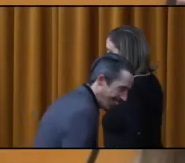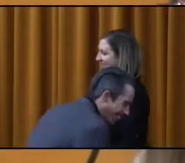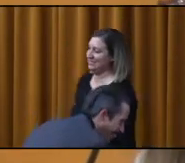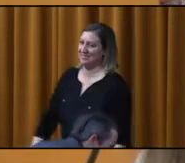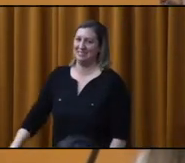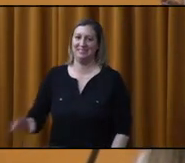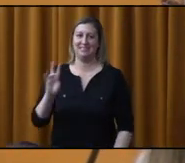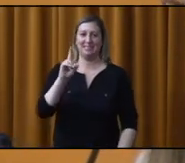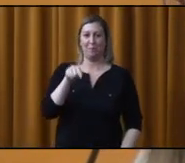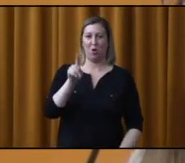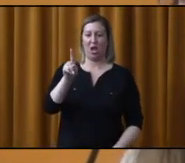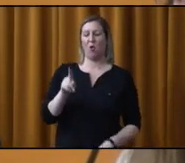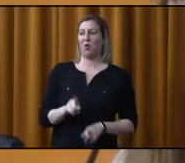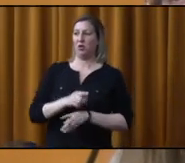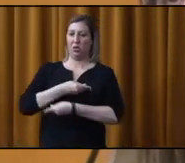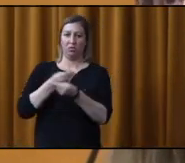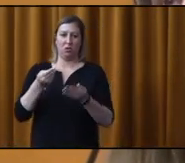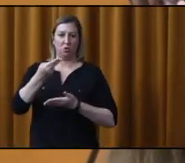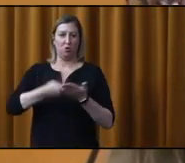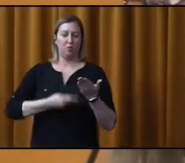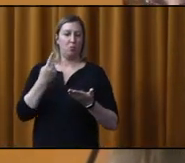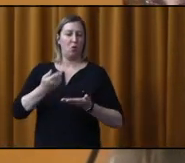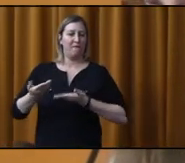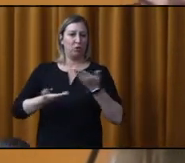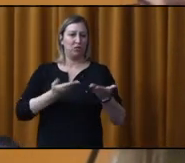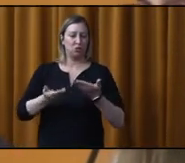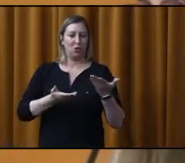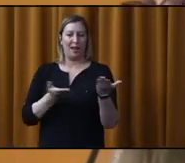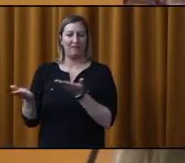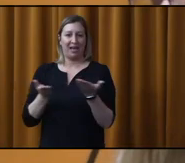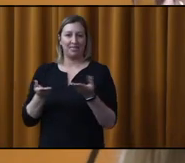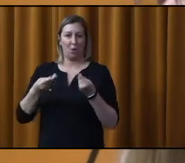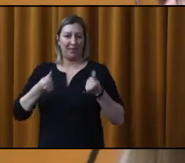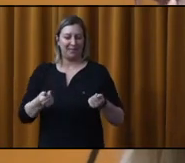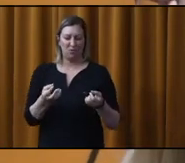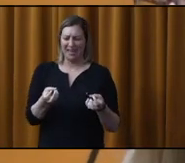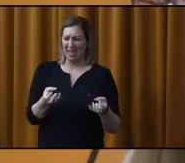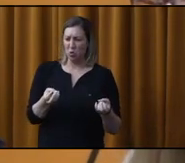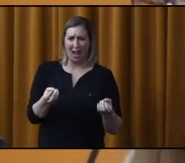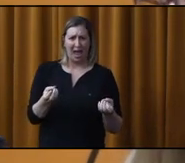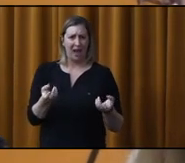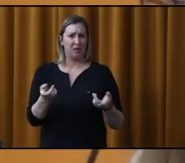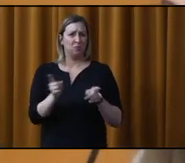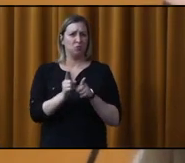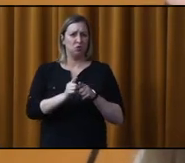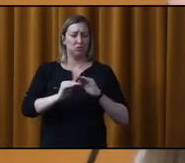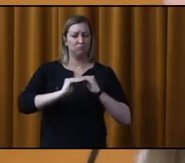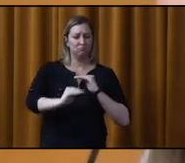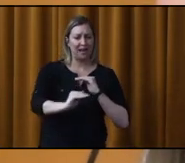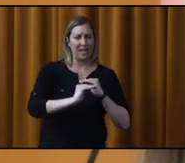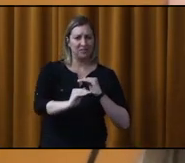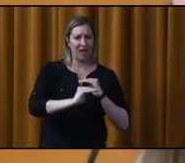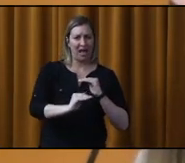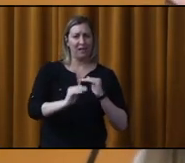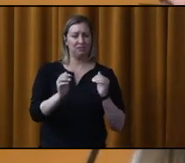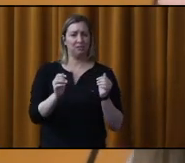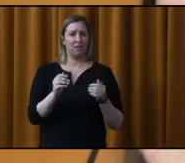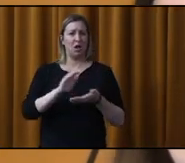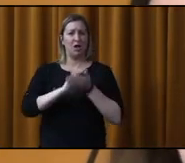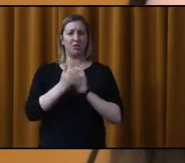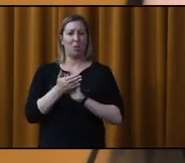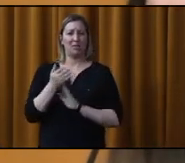résolu d'octroyer les contrats pour la fourniture et la livraison de matériaux granulaires et la disposition de rebuts d'asphalte aux entreprises